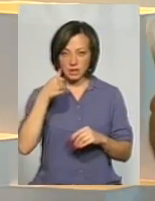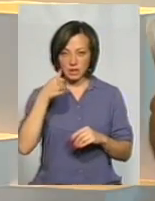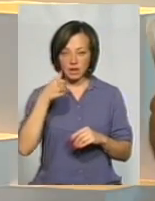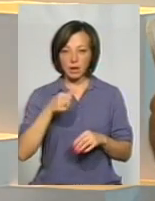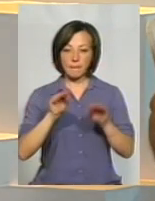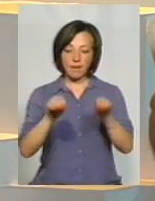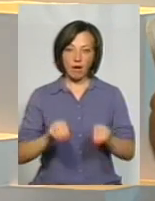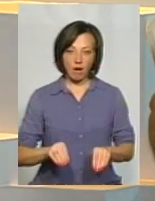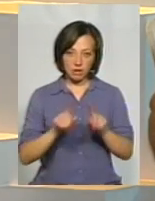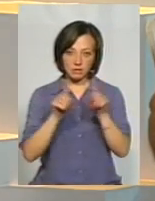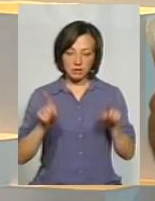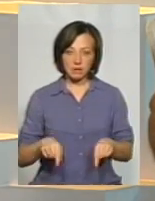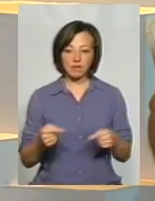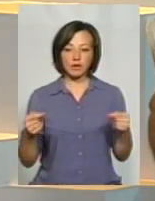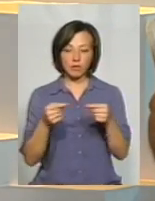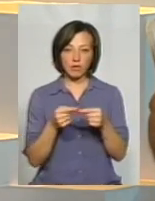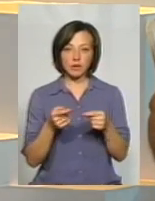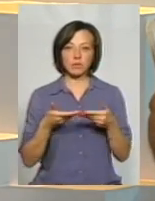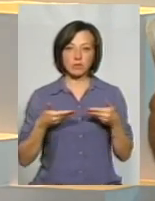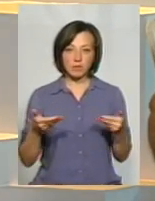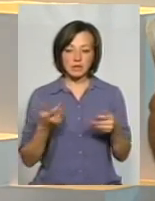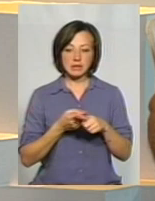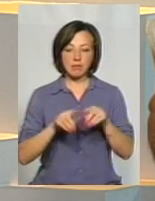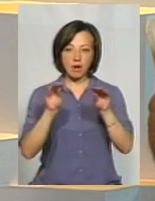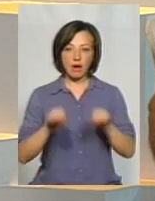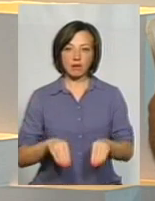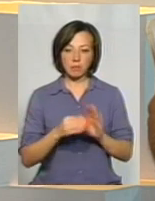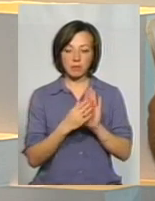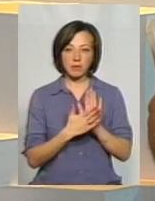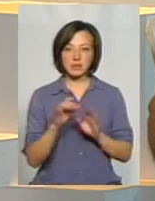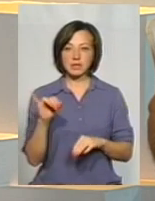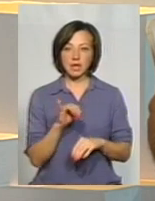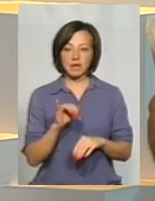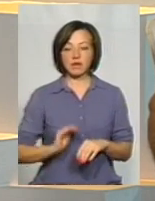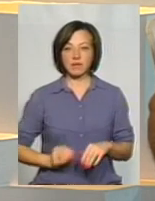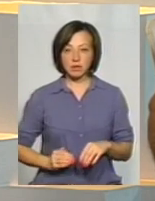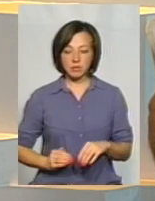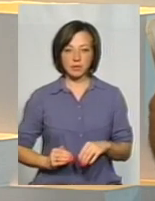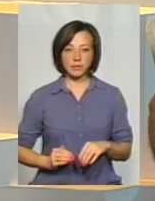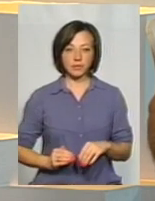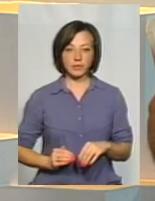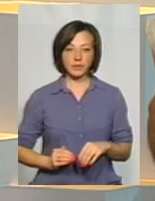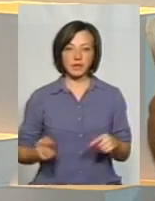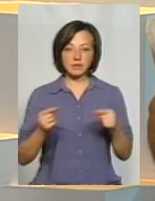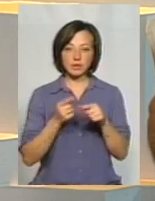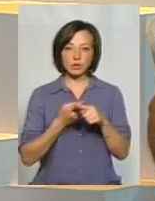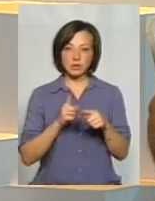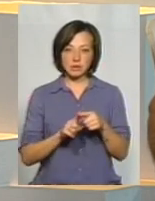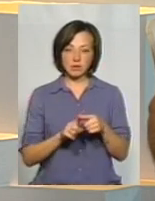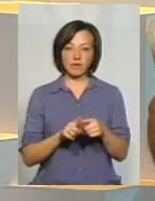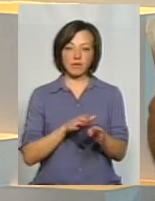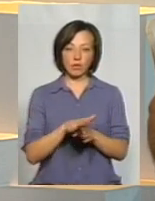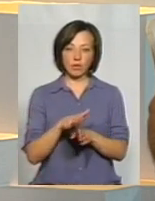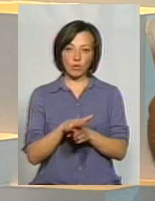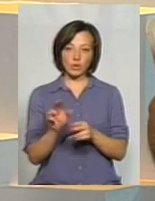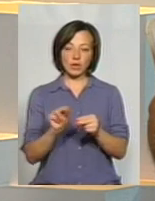пишуть акти. Відповідно, ми по тим актам пишемо приписи, і підрядники, згідно цих приказів, виконують